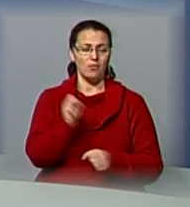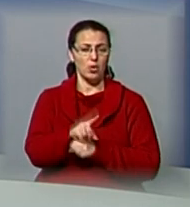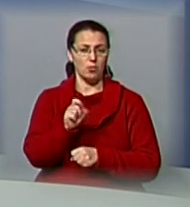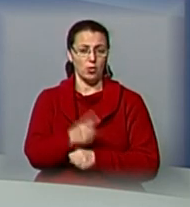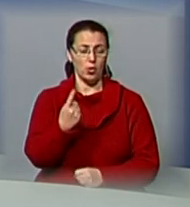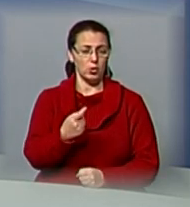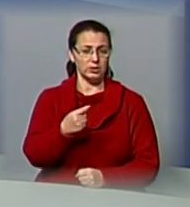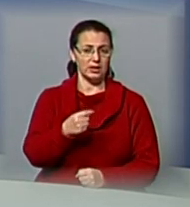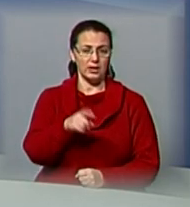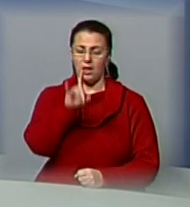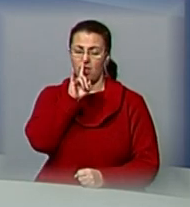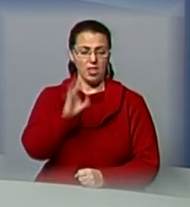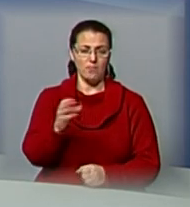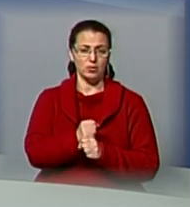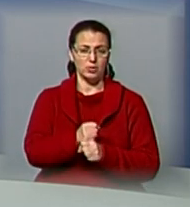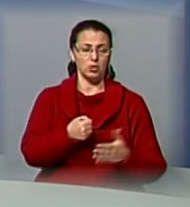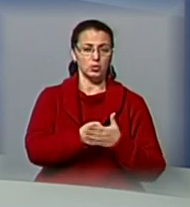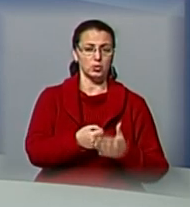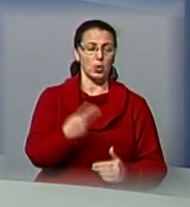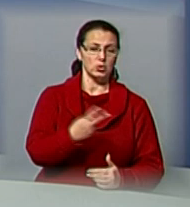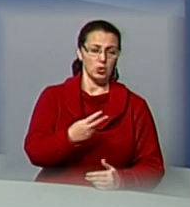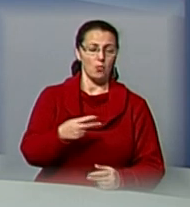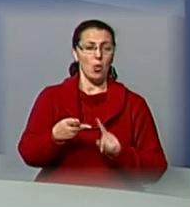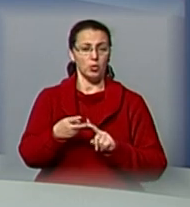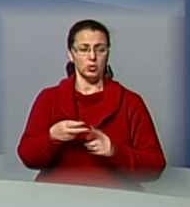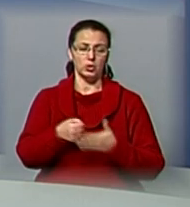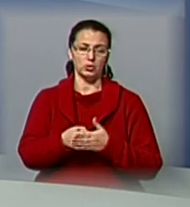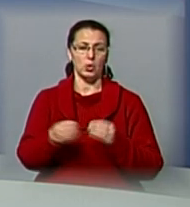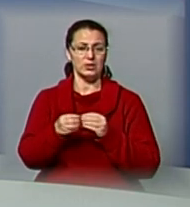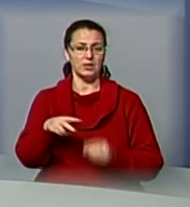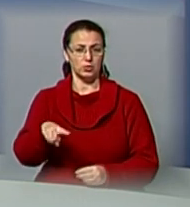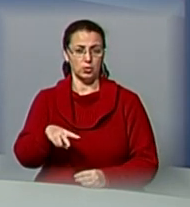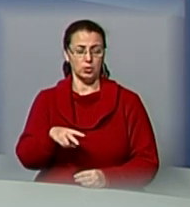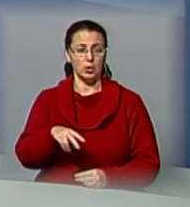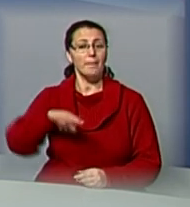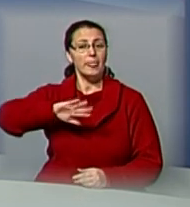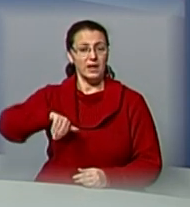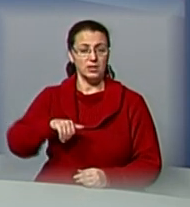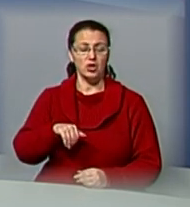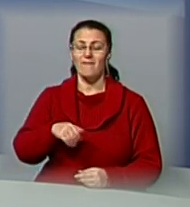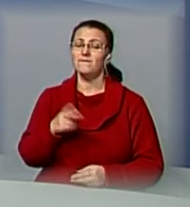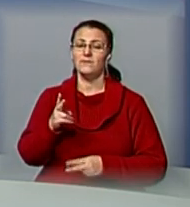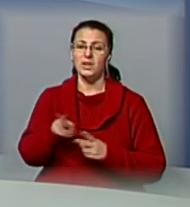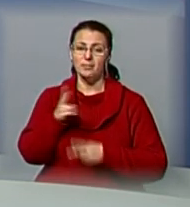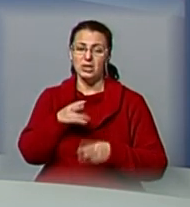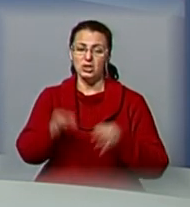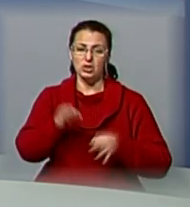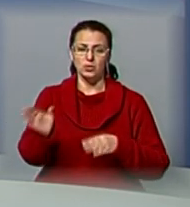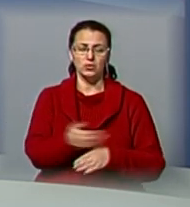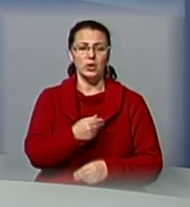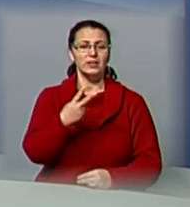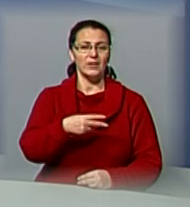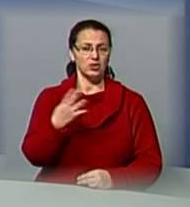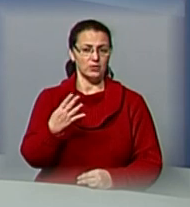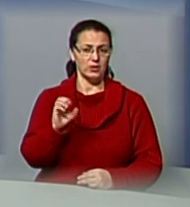буде працювати до 7 лютого, інший – до 10-го. Трьох інших патрульних відроботи апеляційний суд відсторонив 24 січня. Судове засідання